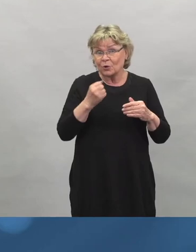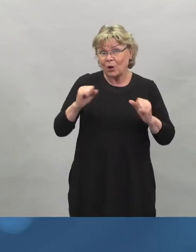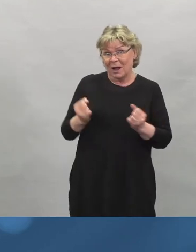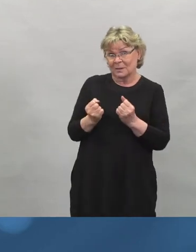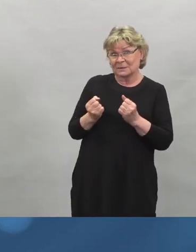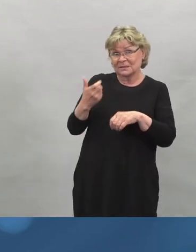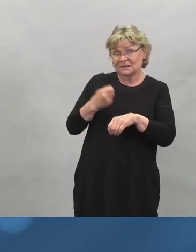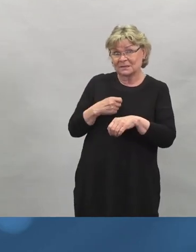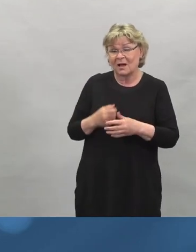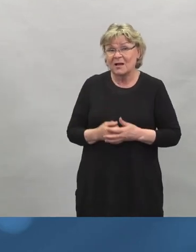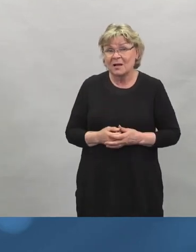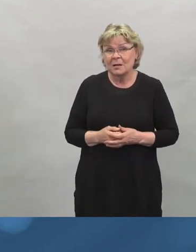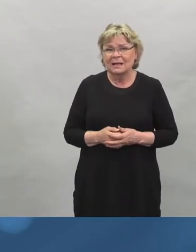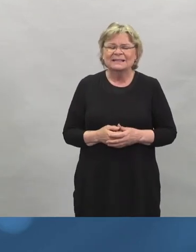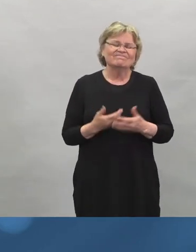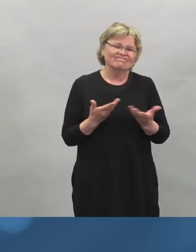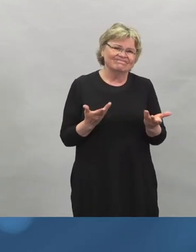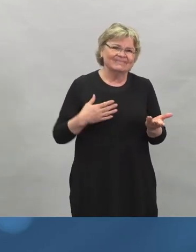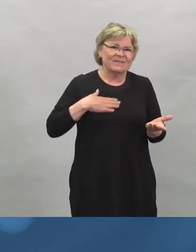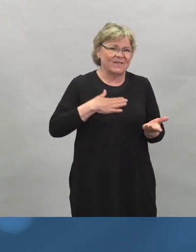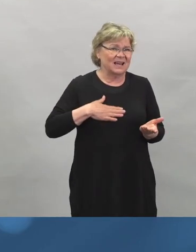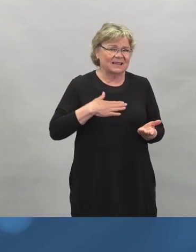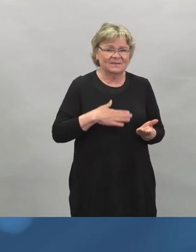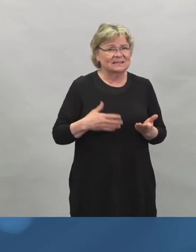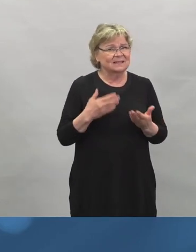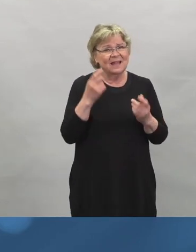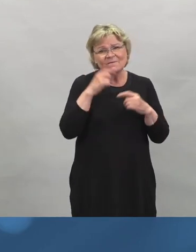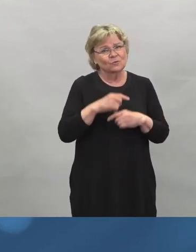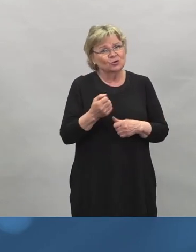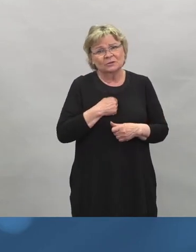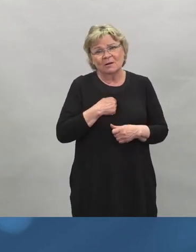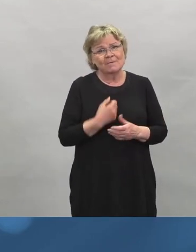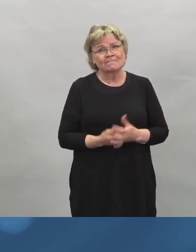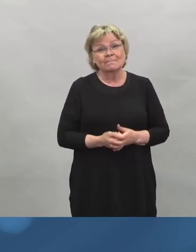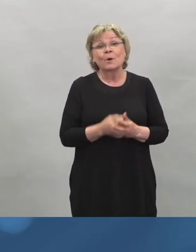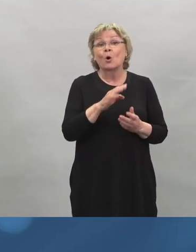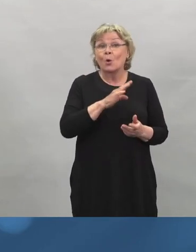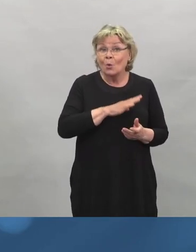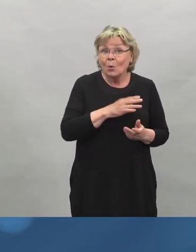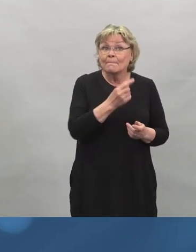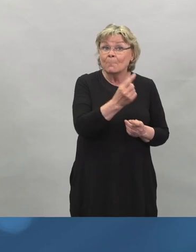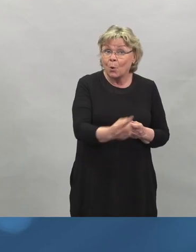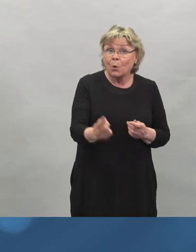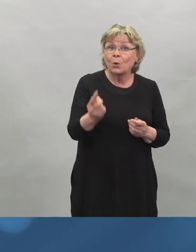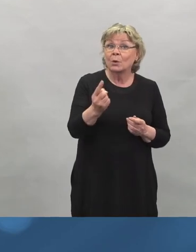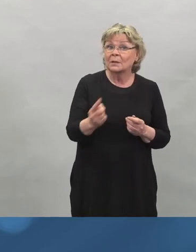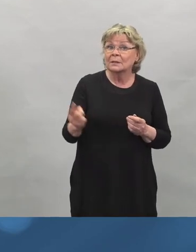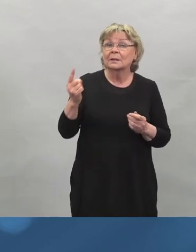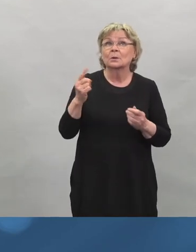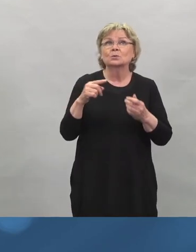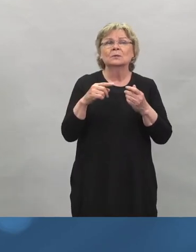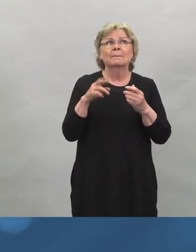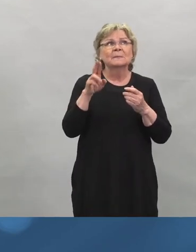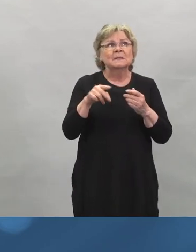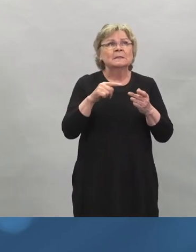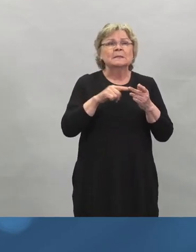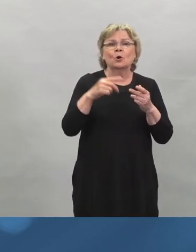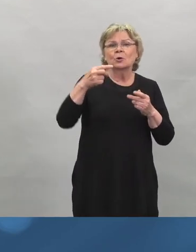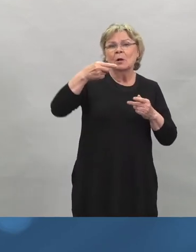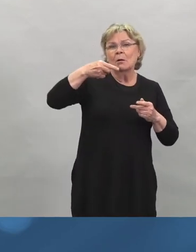Valitettavasti tällä hetkellä ei oikein voi saada. Meillä on poikkeuksia tähän 12 viikon